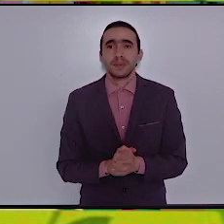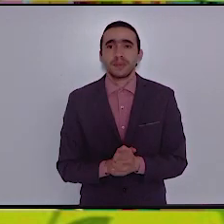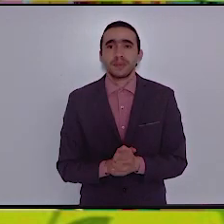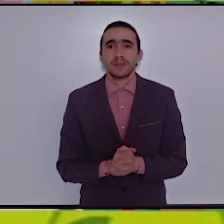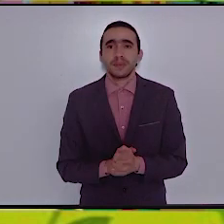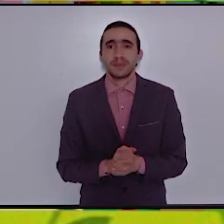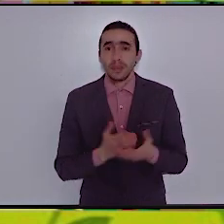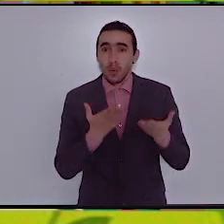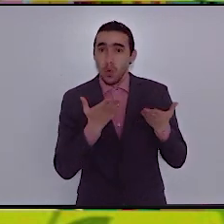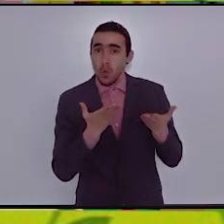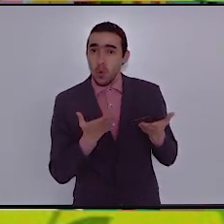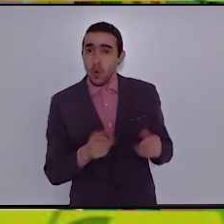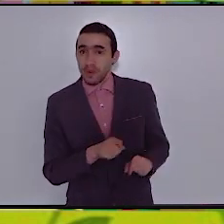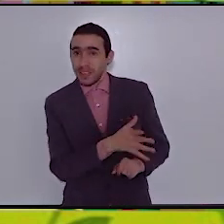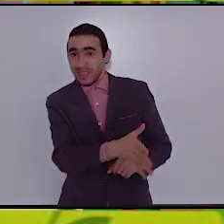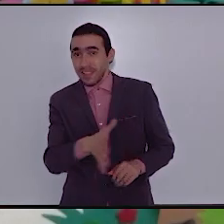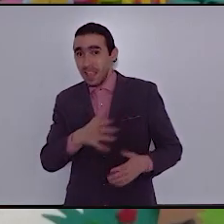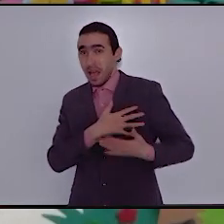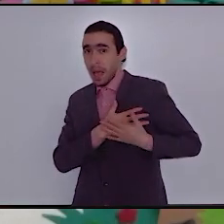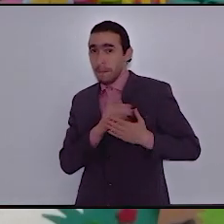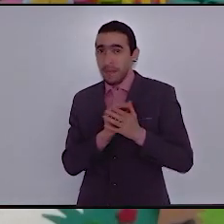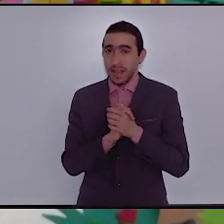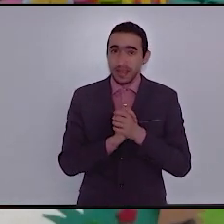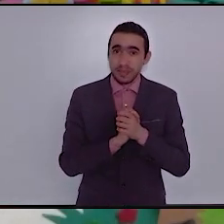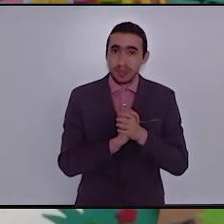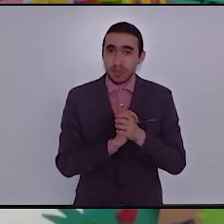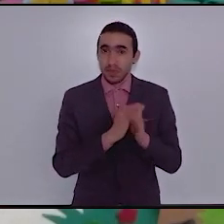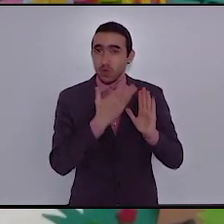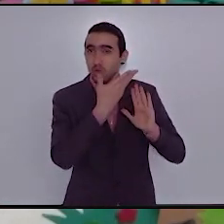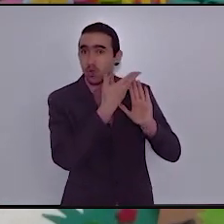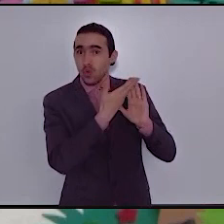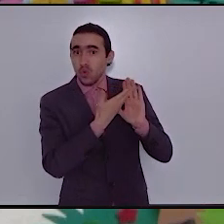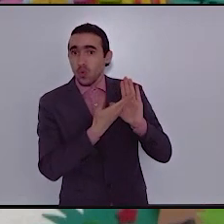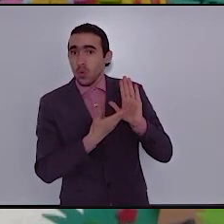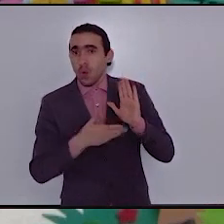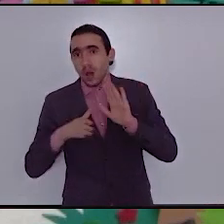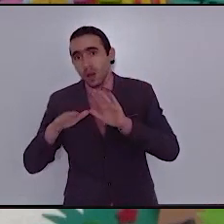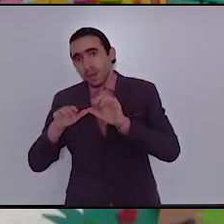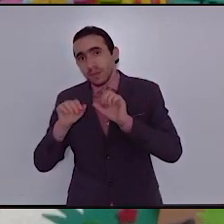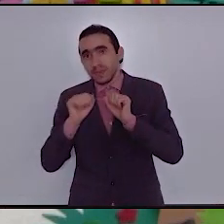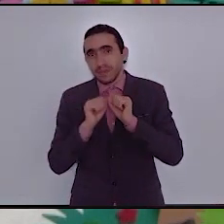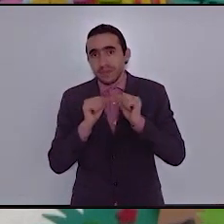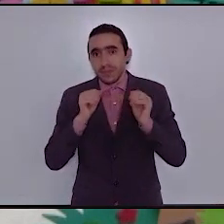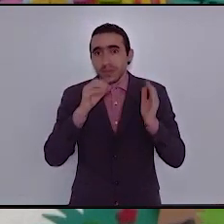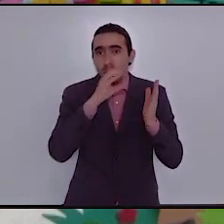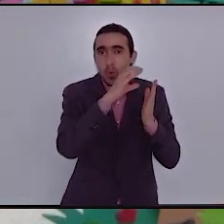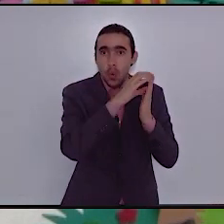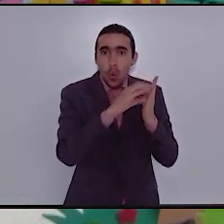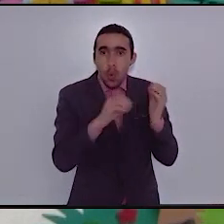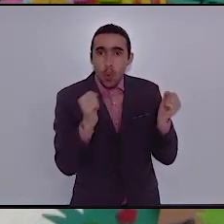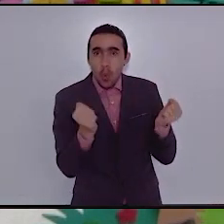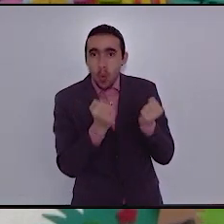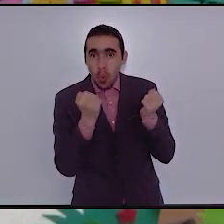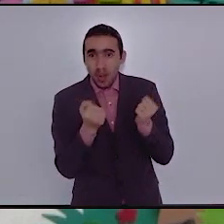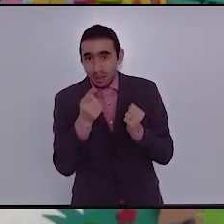وبهذا يا أحبائي نكون قد وصلنا إلى الواجب عليكم أن تقوموا